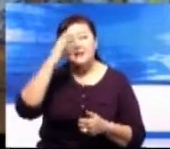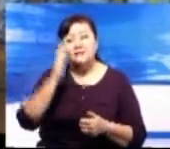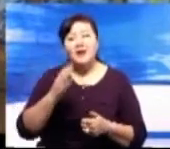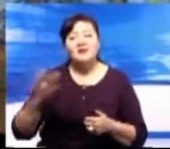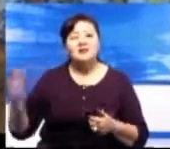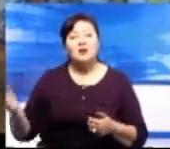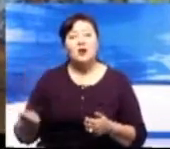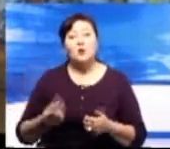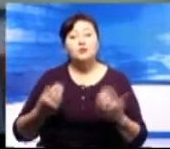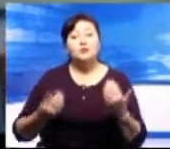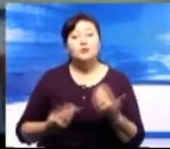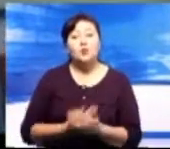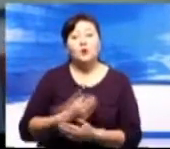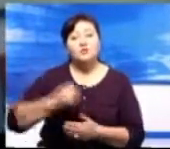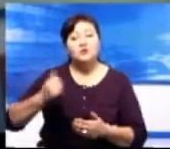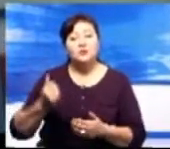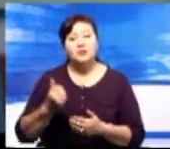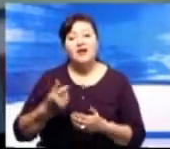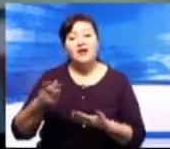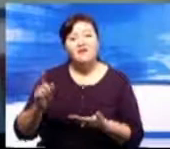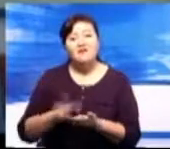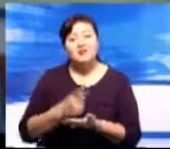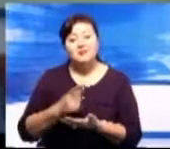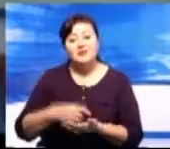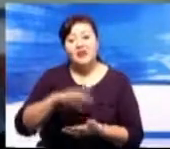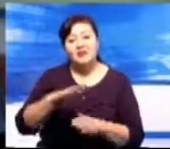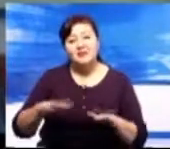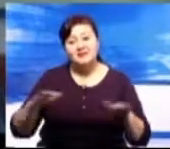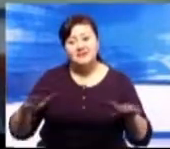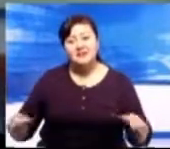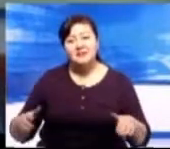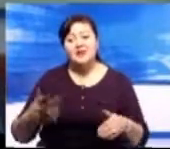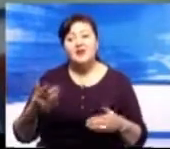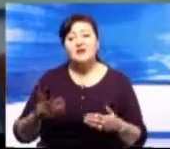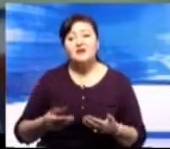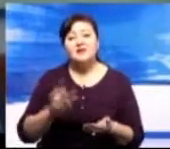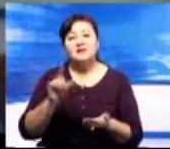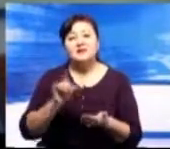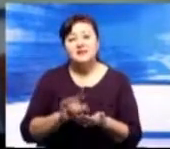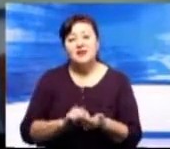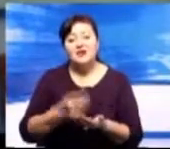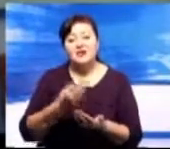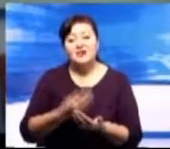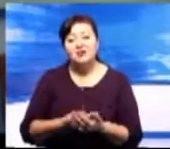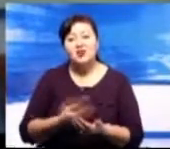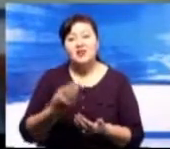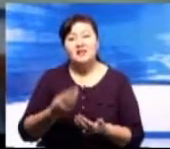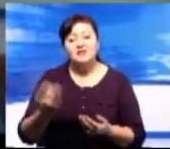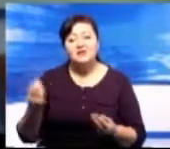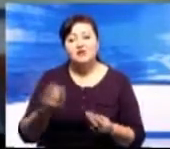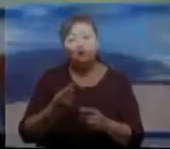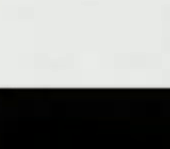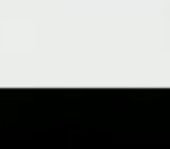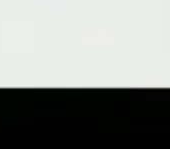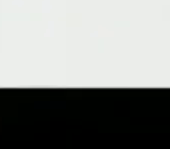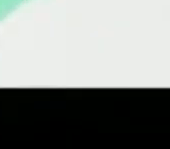Воспитание ребенка – наша главная цель. Поэтому мы подняли вопрос о воспитании ребенка и посредством дополнительного образования.